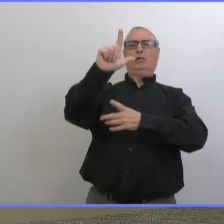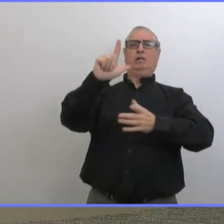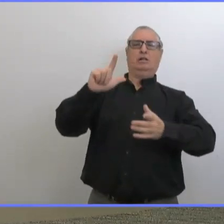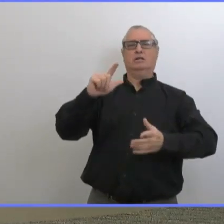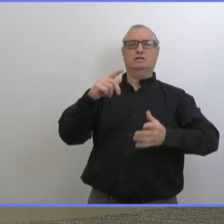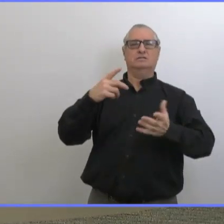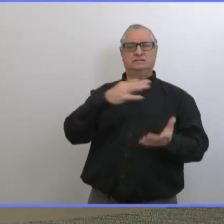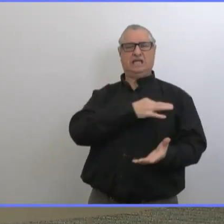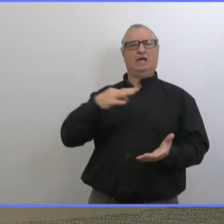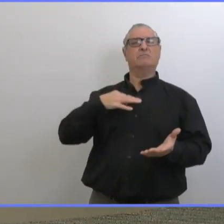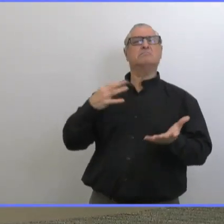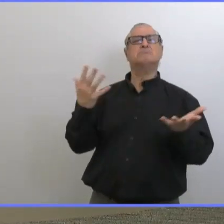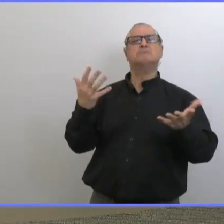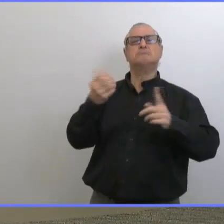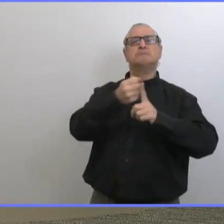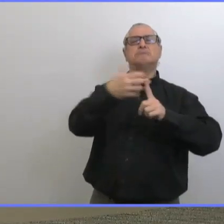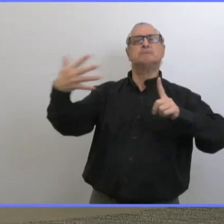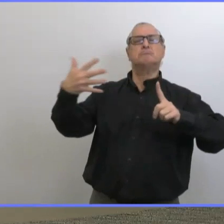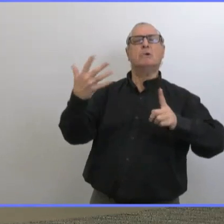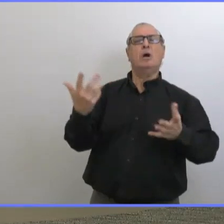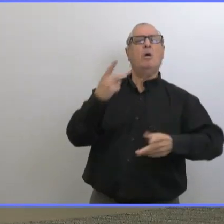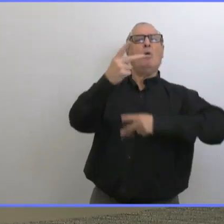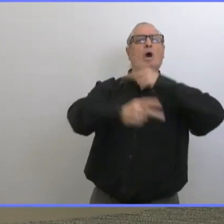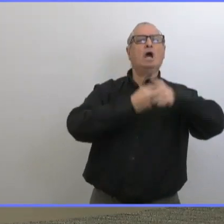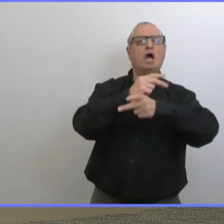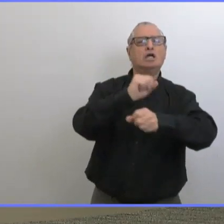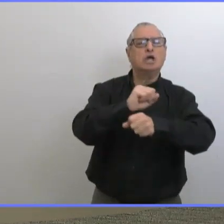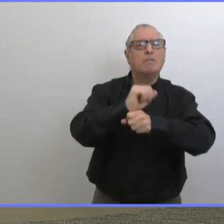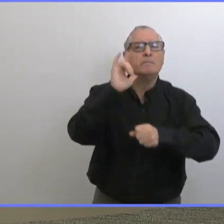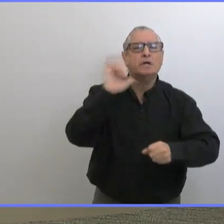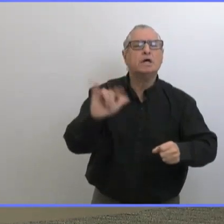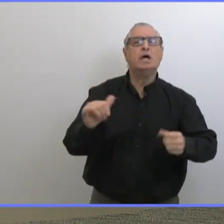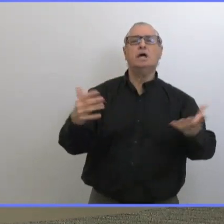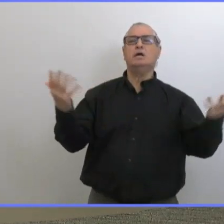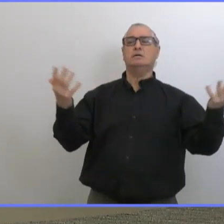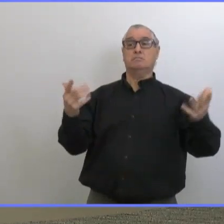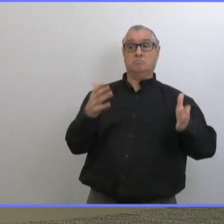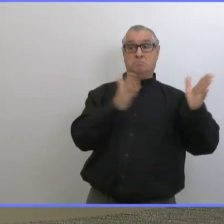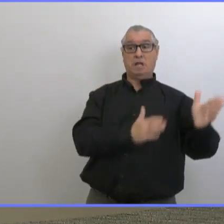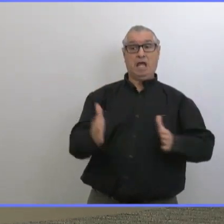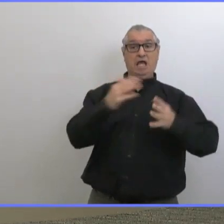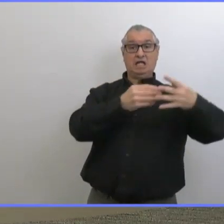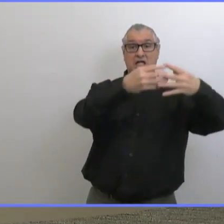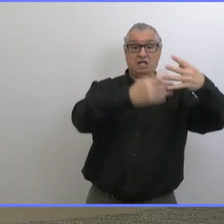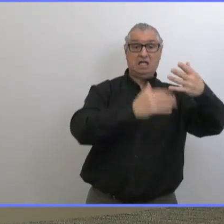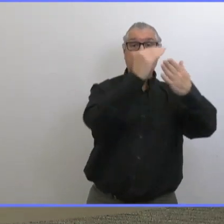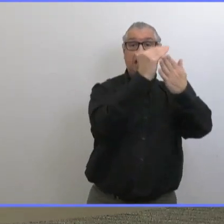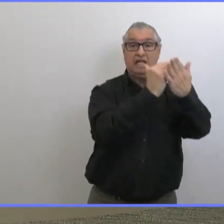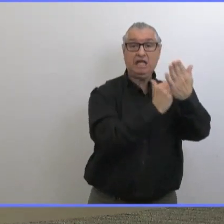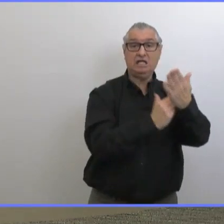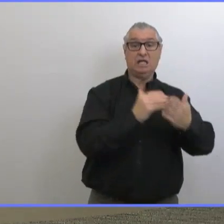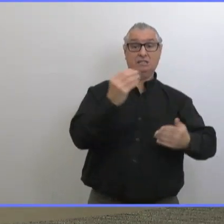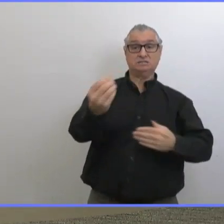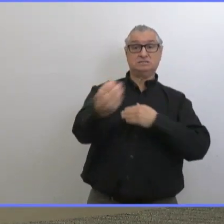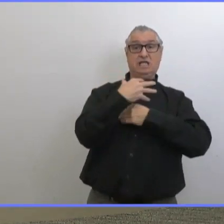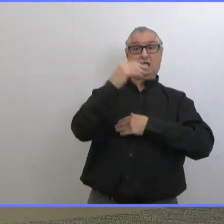le Manitoba est encore en train de définir les professions qui sont incluses est-ce que ça va être une liste qui va être